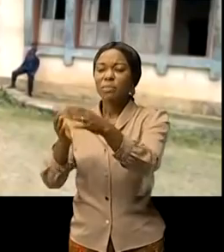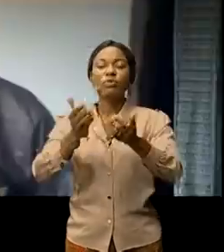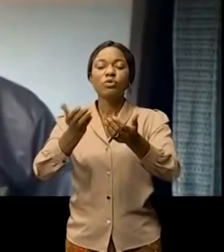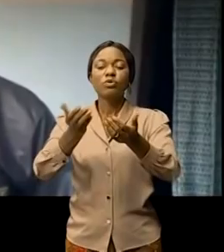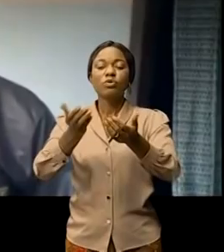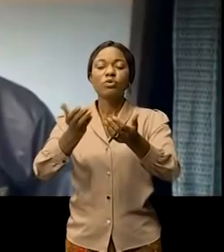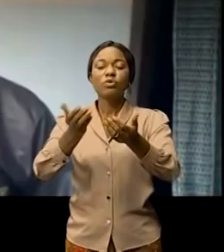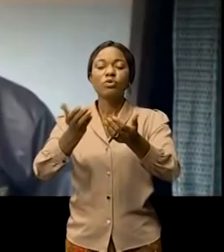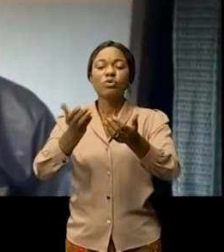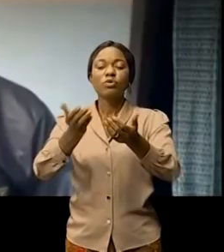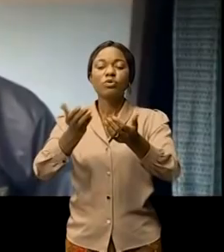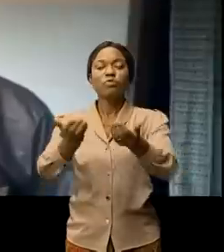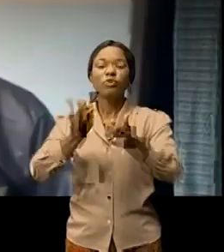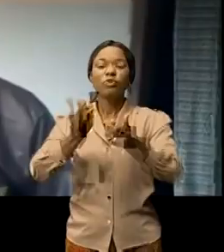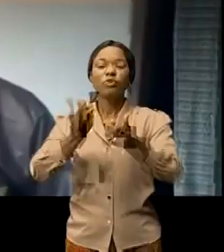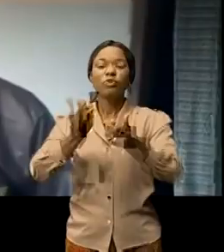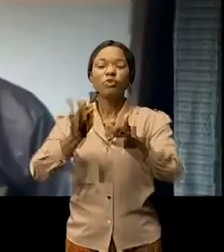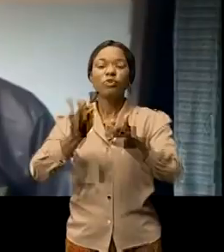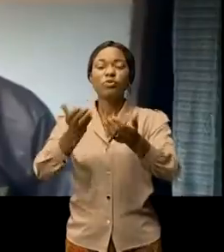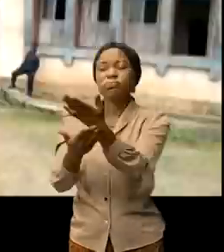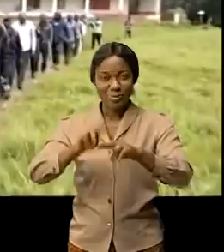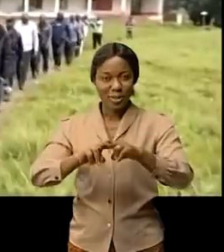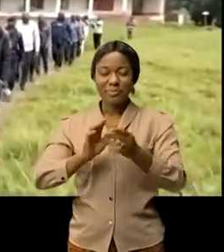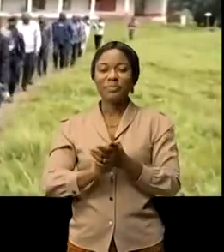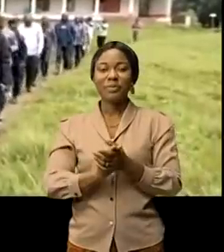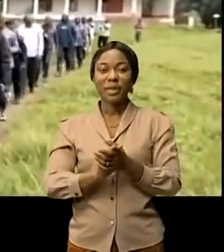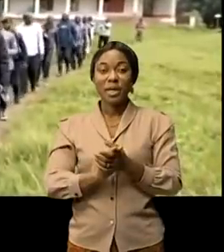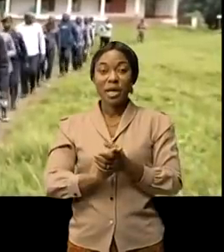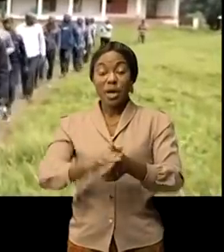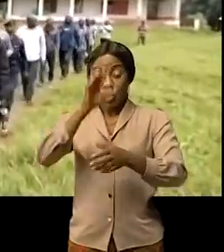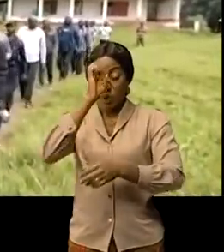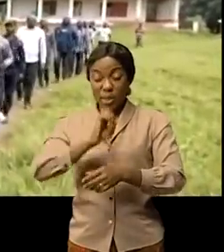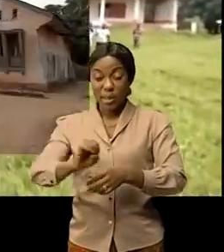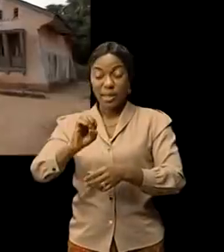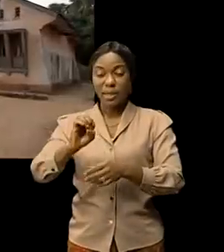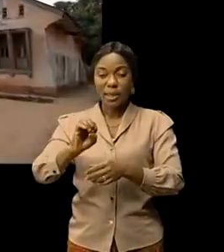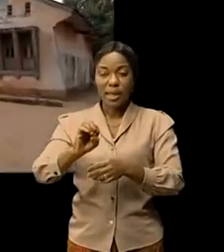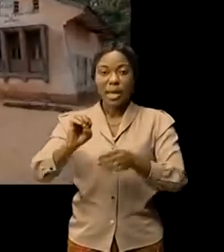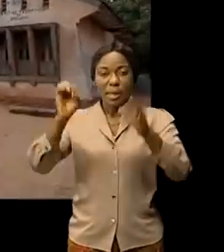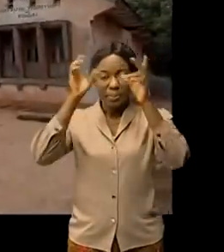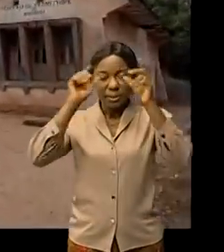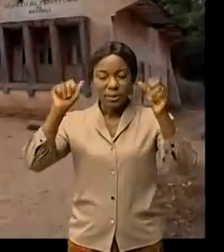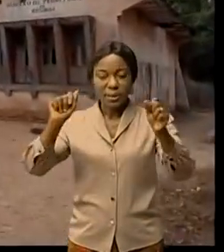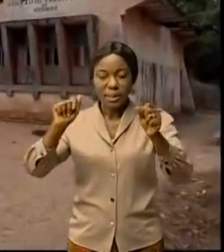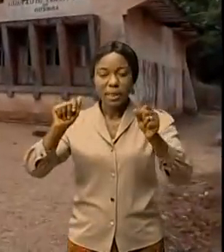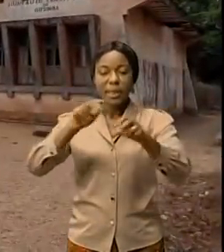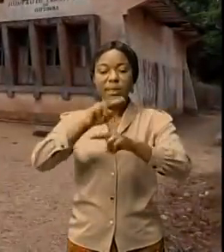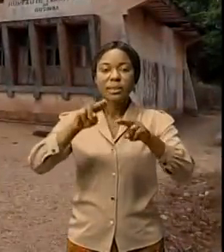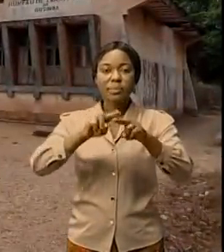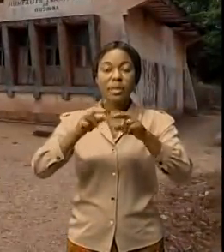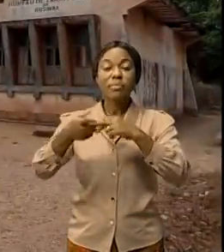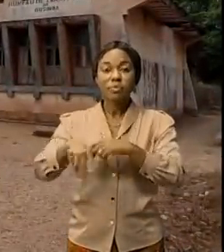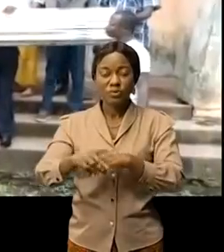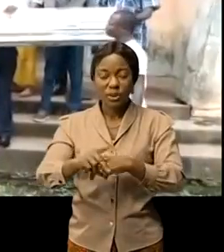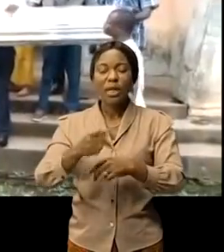tel qui a le président de'Assemblée provinciale du Nord ou Bangui qui a doté cette bâtisse d'un important lot de